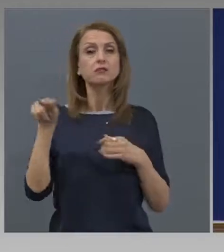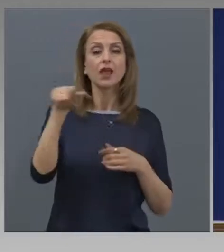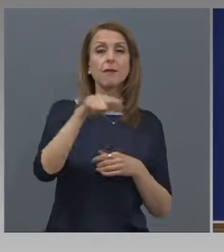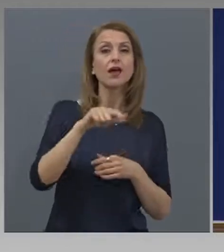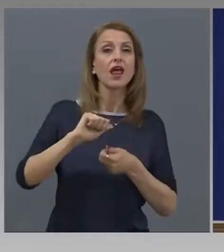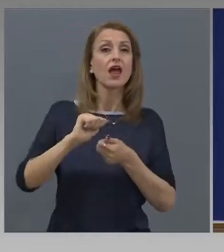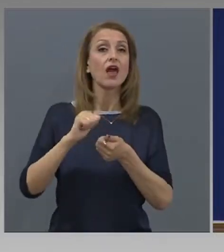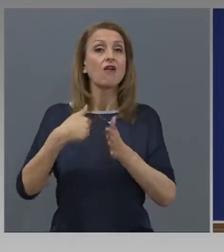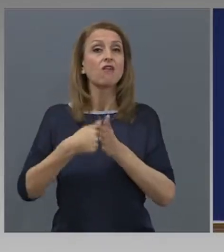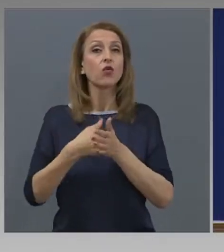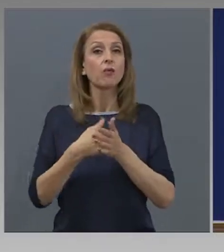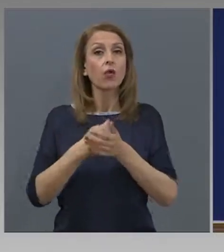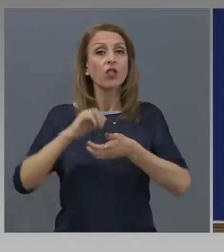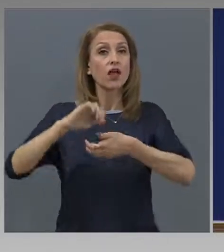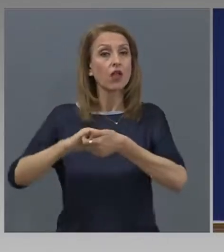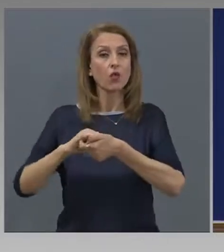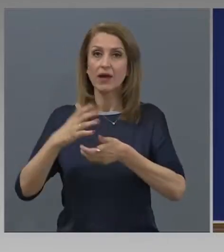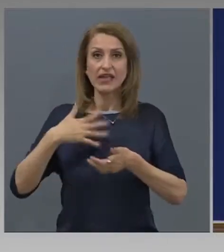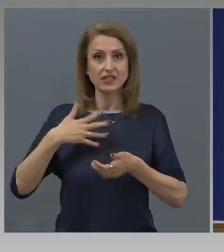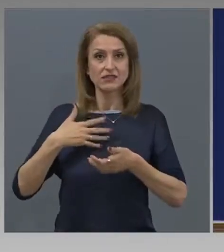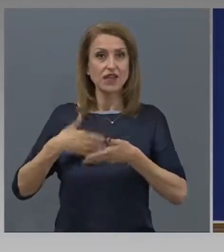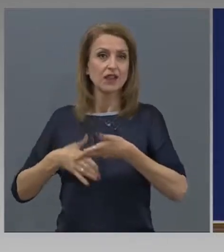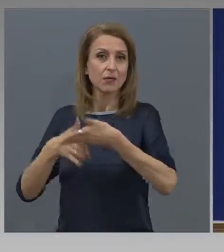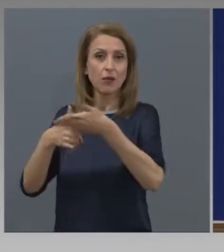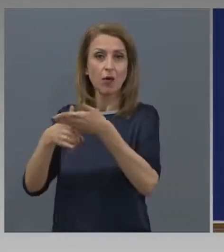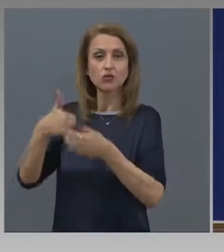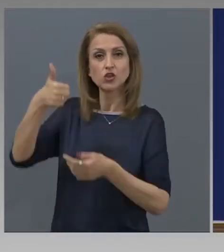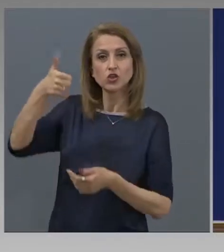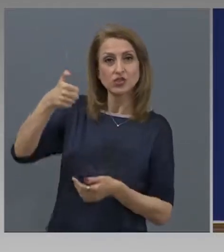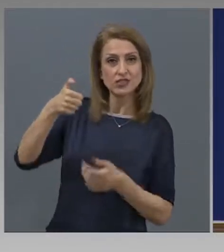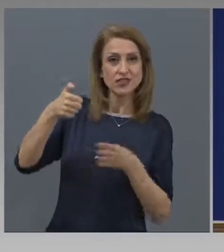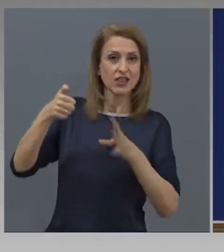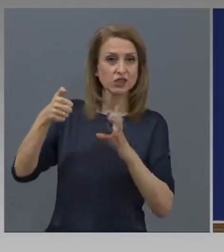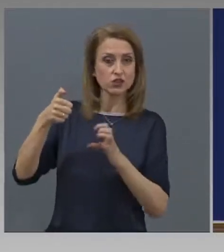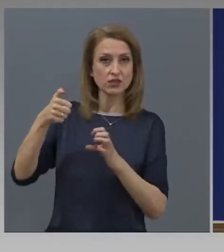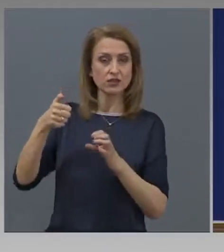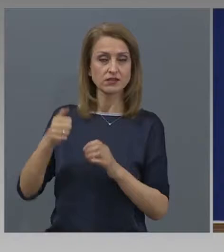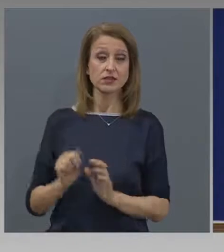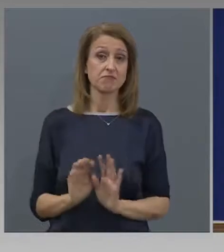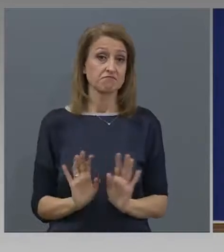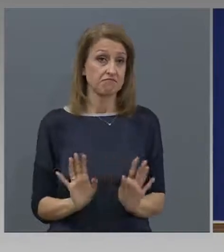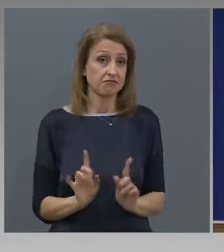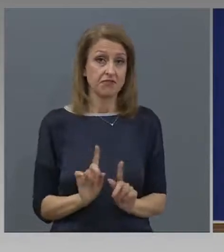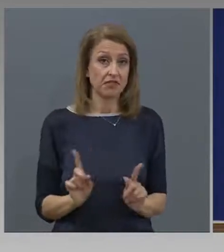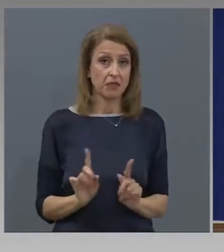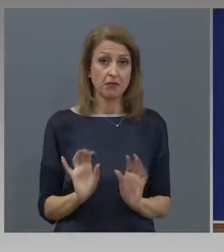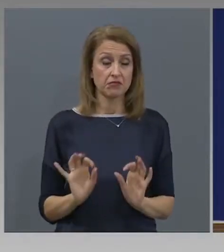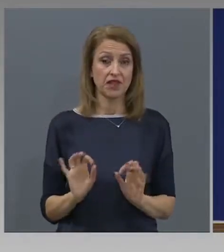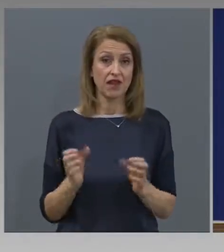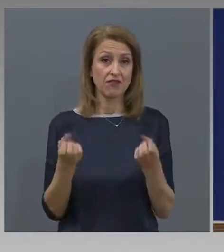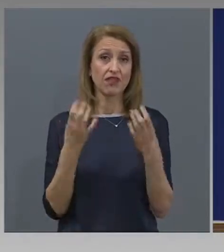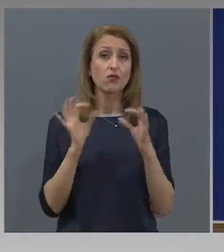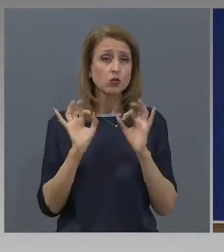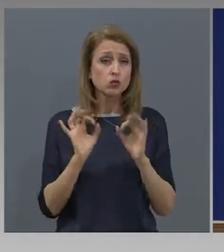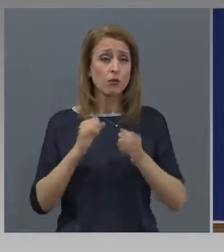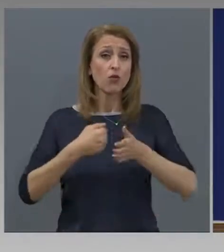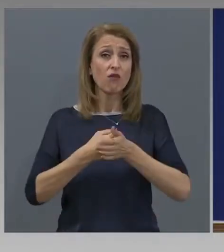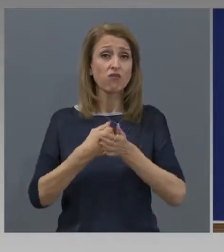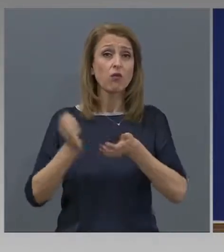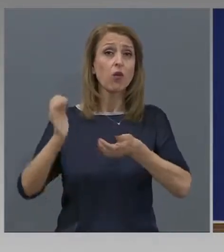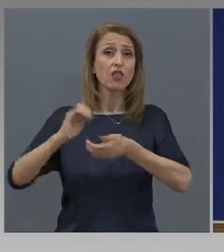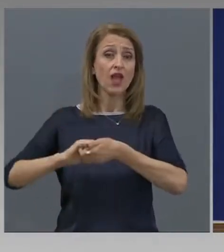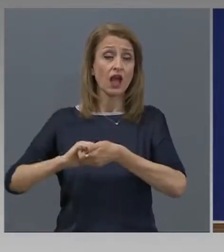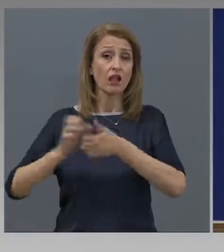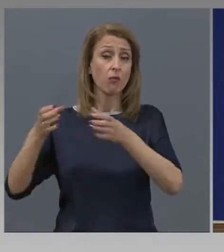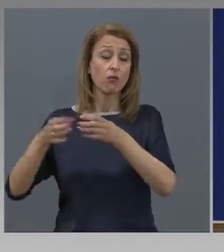клубове, които искат помощ по мярката 61-40? Благодаря. Нямам такава информация, особено за футболни клубове на този